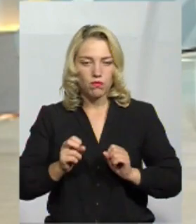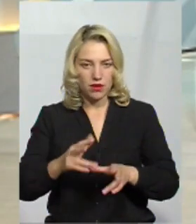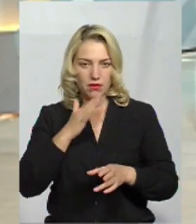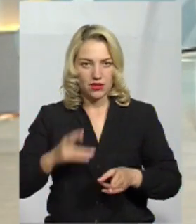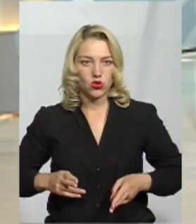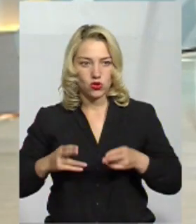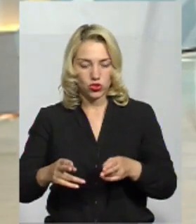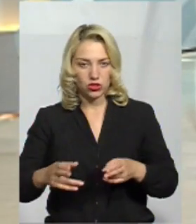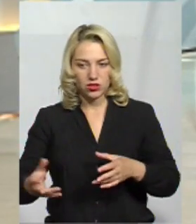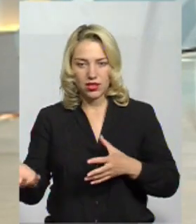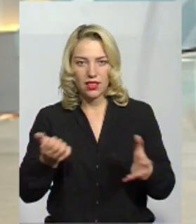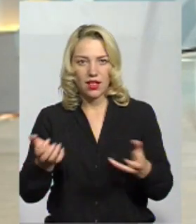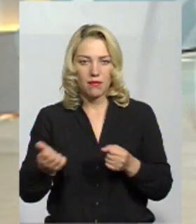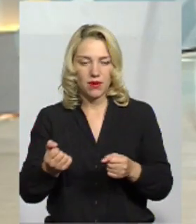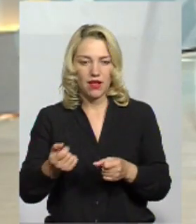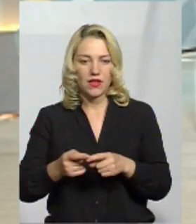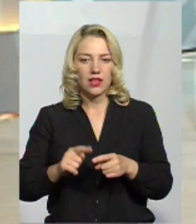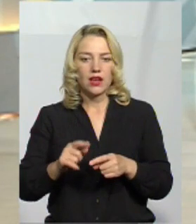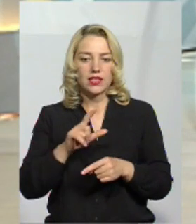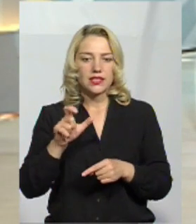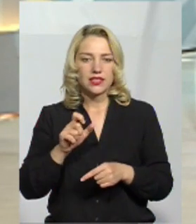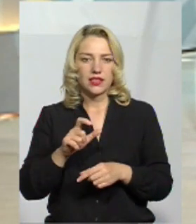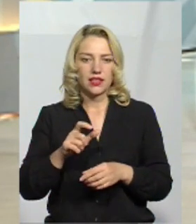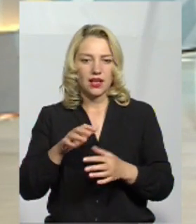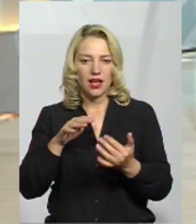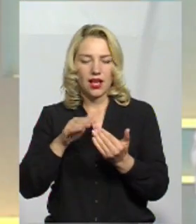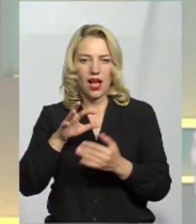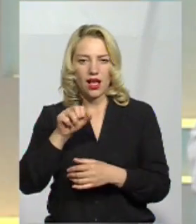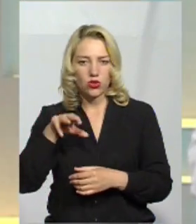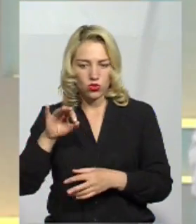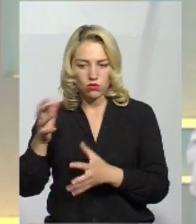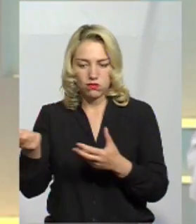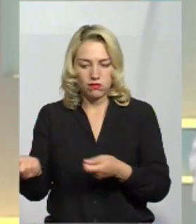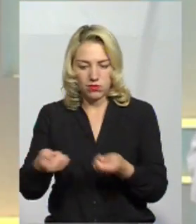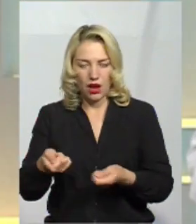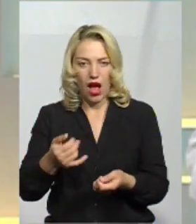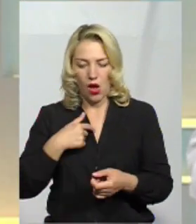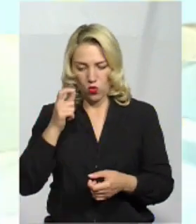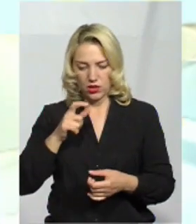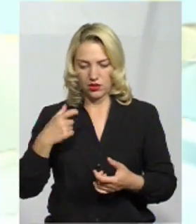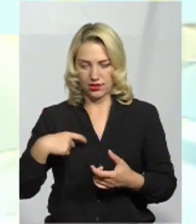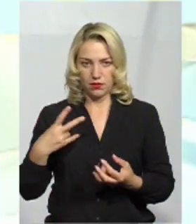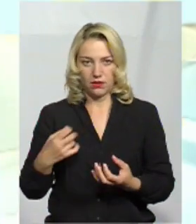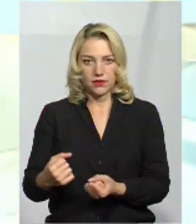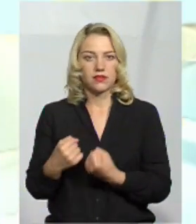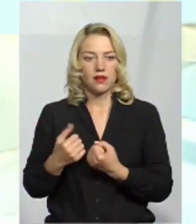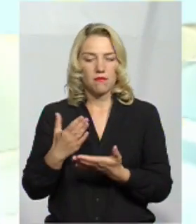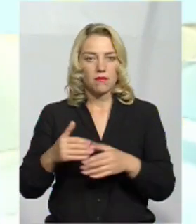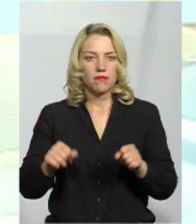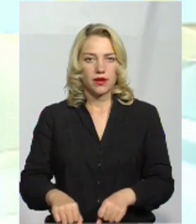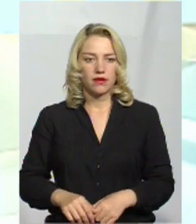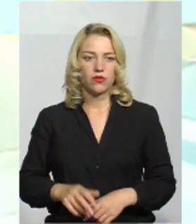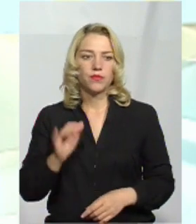злочинців натягнули зброї з зони бойових дій. Українець має право себе захистити. Дякую за відповіді, дякую.